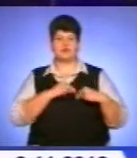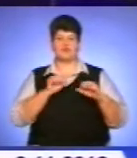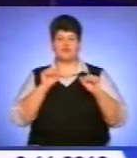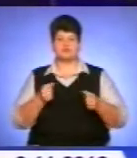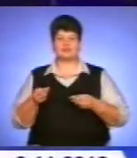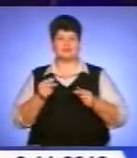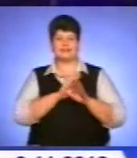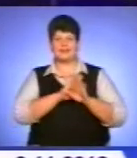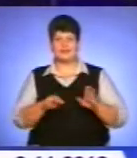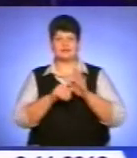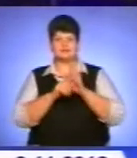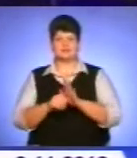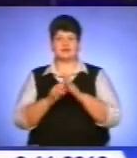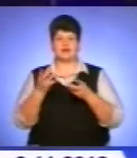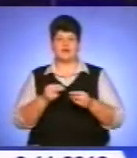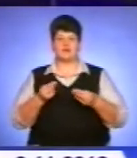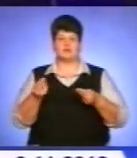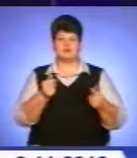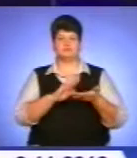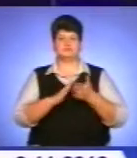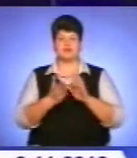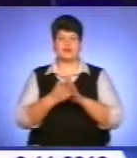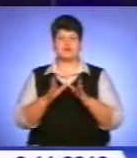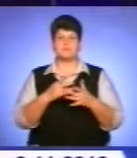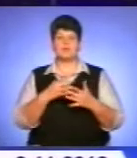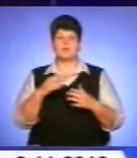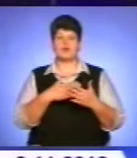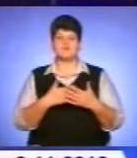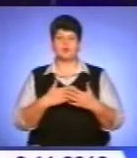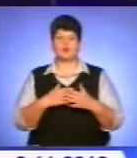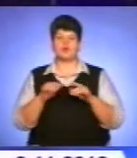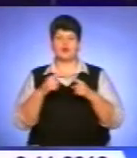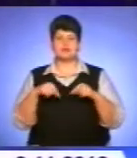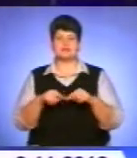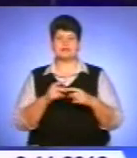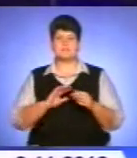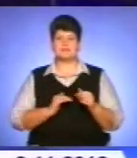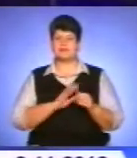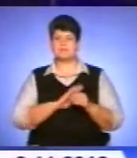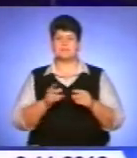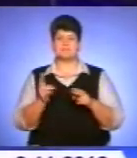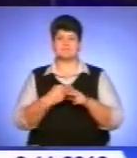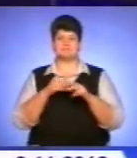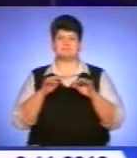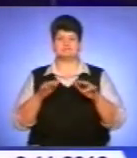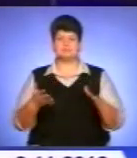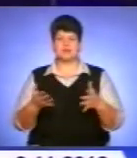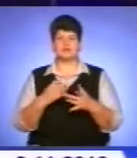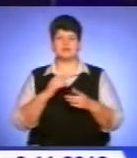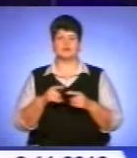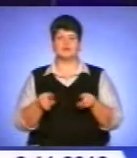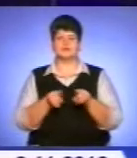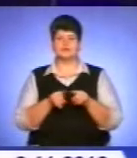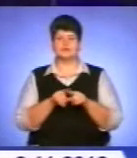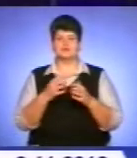а домовленістю. На жаль, зараз проспілкові організації підприємців бездіяльні, неохоплені соціальним діалогом і сфери малого та середнього